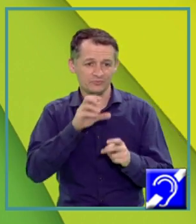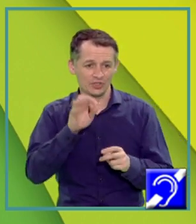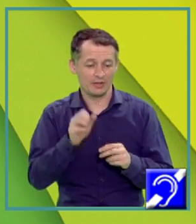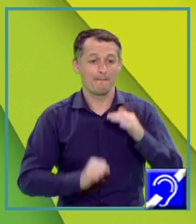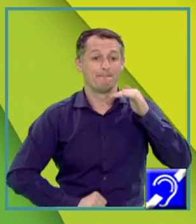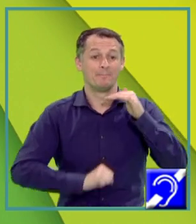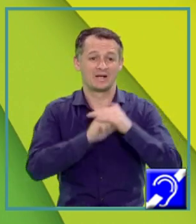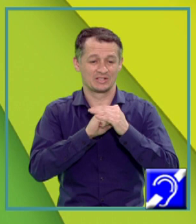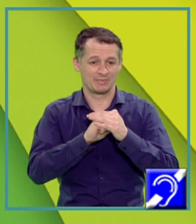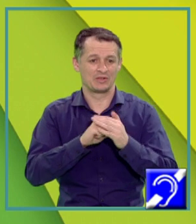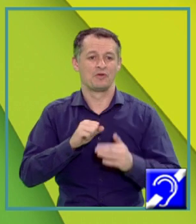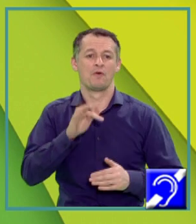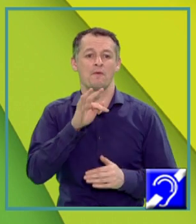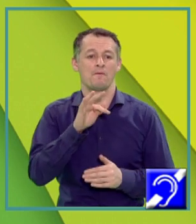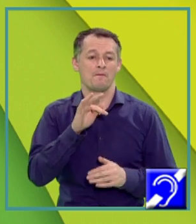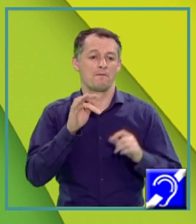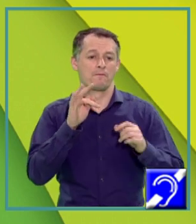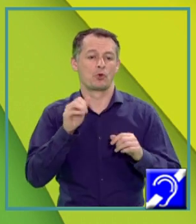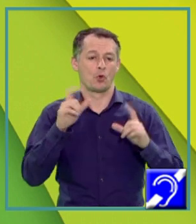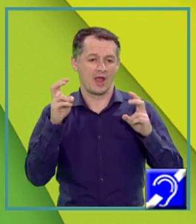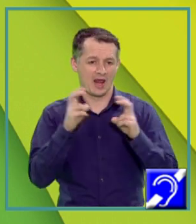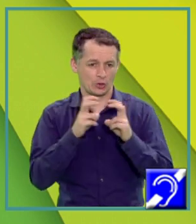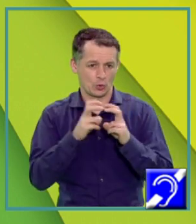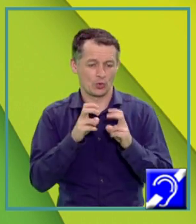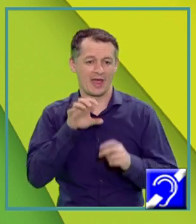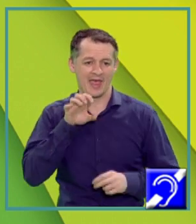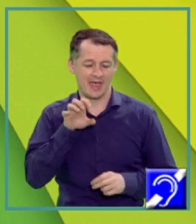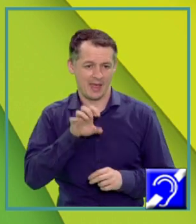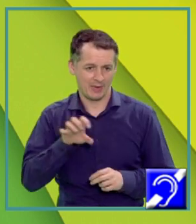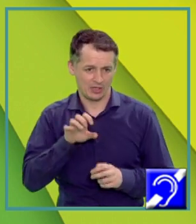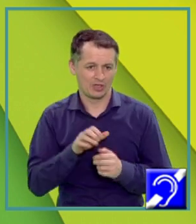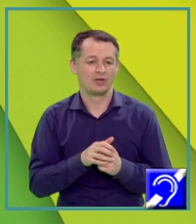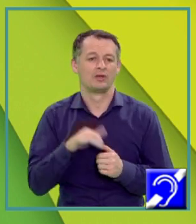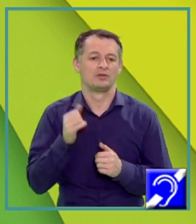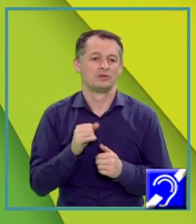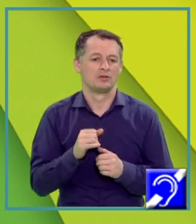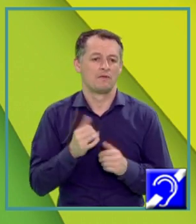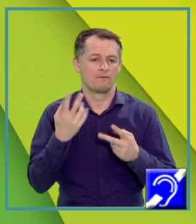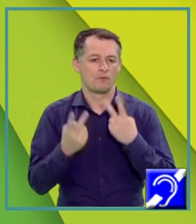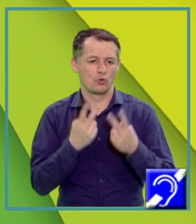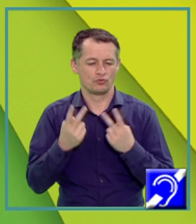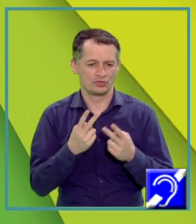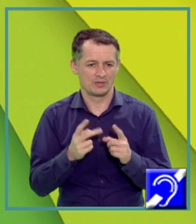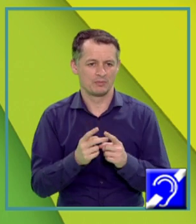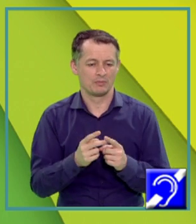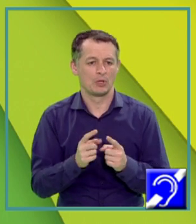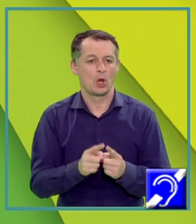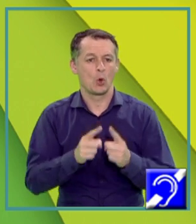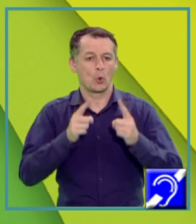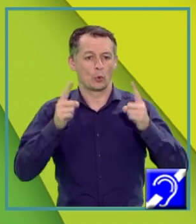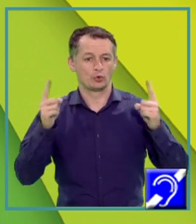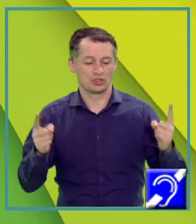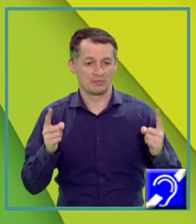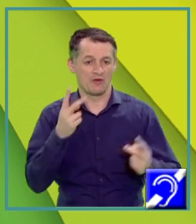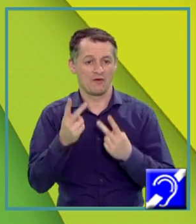maxime a fotoelectronilor emis Vom folosi în calcul lungimea de undă ca